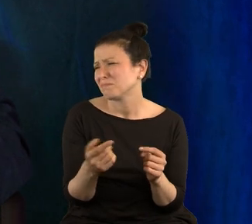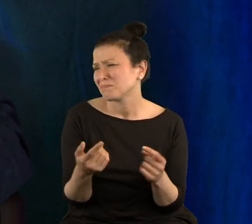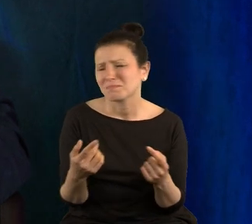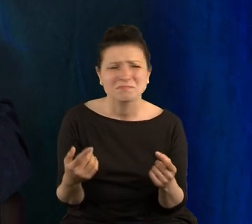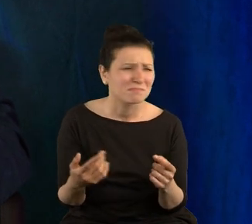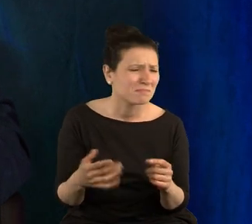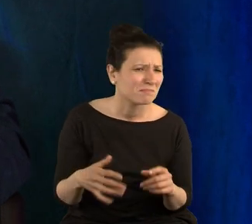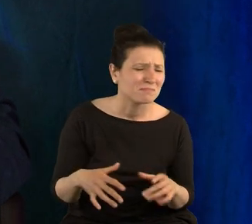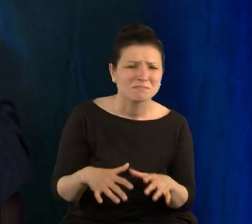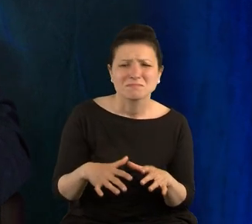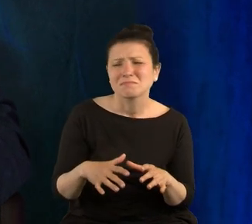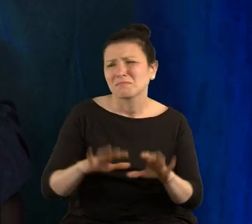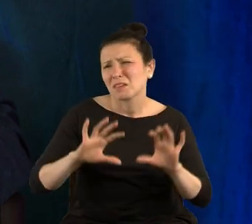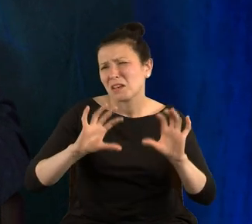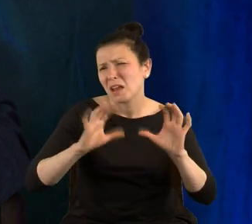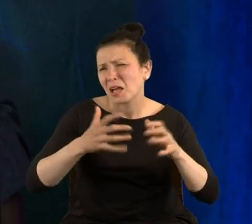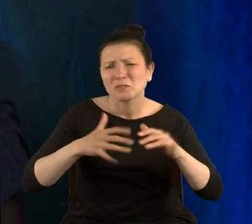pan wyłączyć radio?